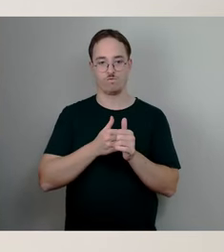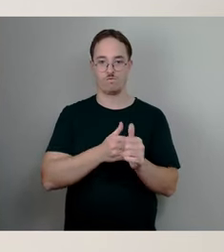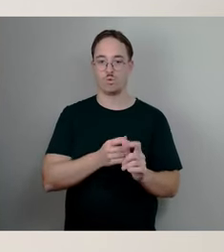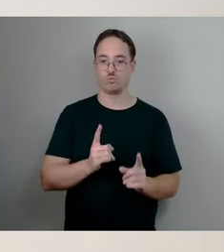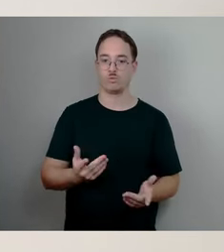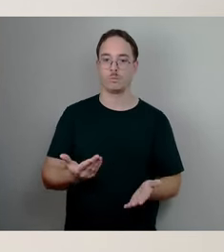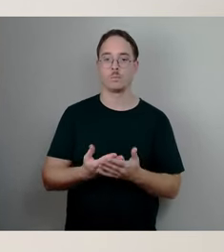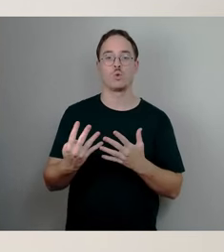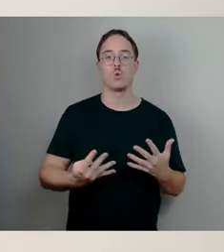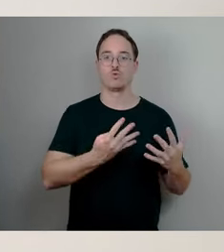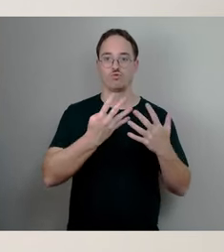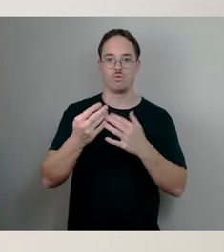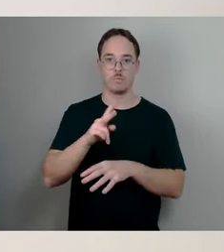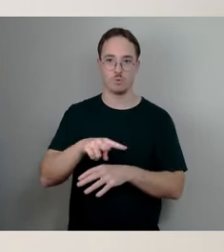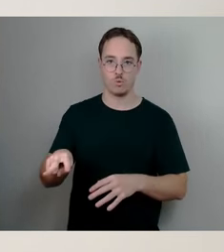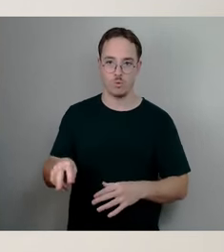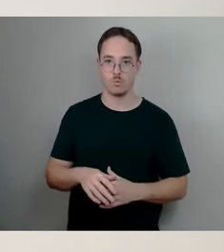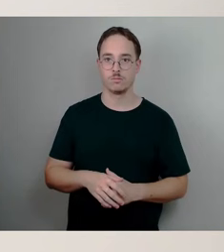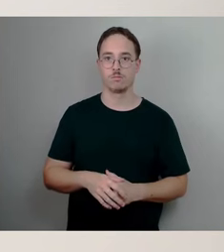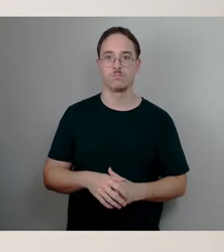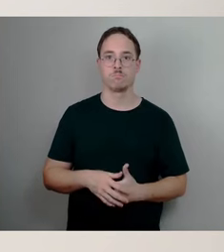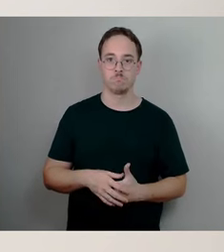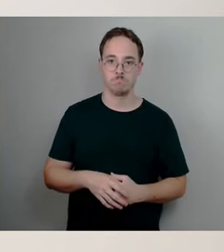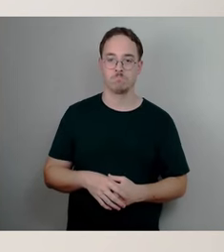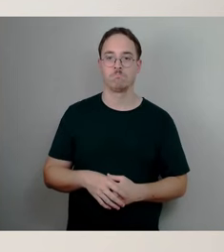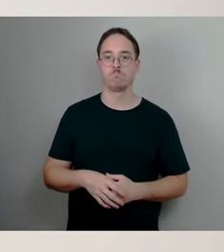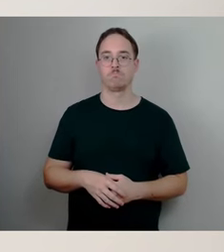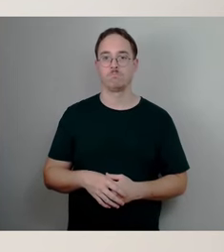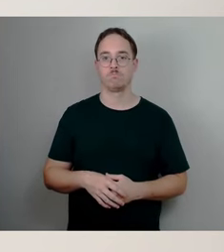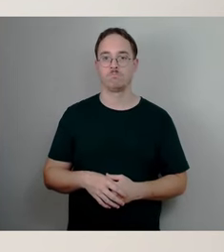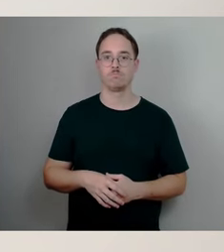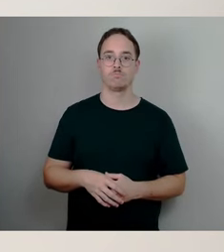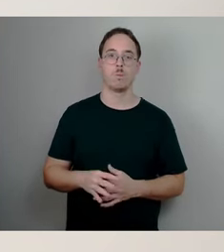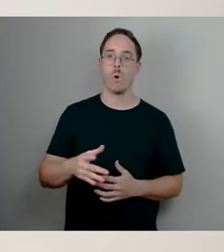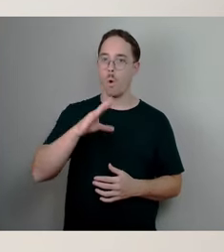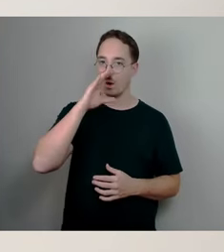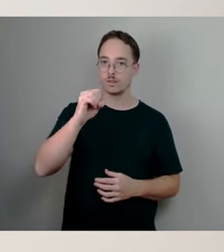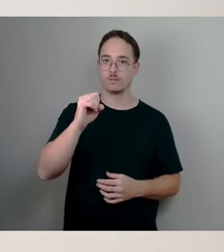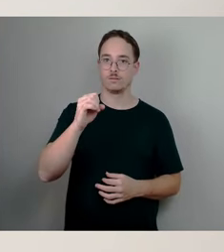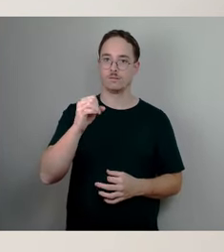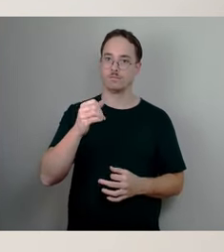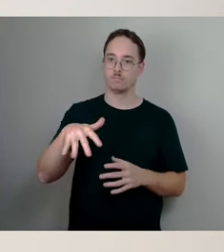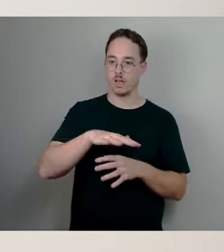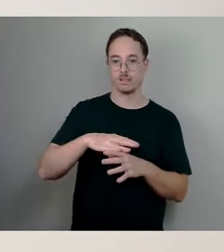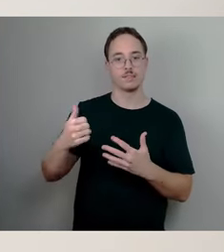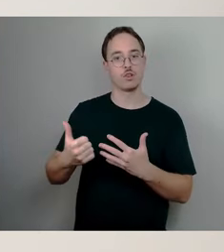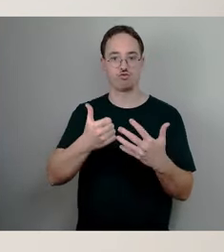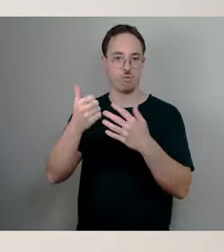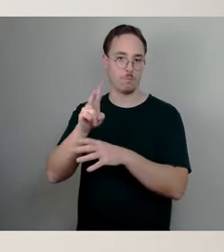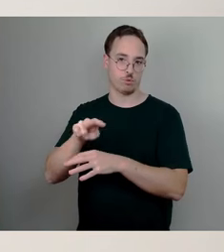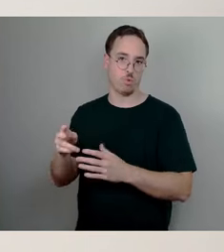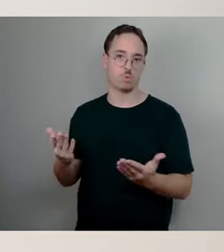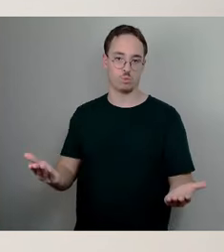ob das jetzt im Krippen oder Kita-Bereich ist, Hauptbereich 6-Stunden-Betreuung, bieten wir natürlich in Dresden eine